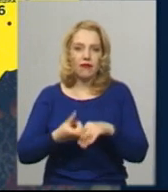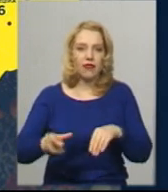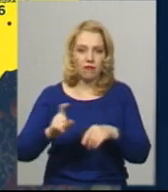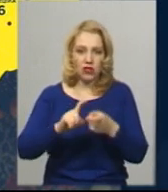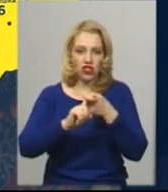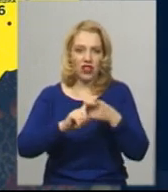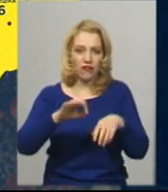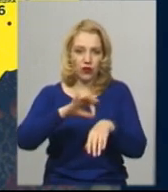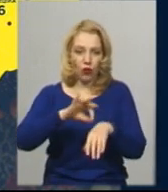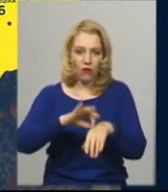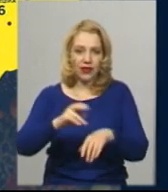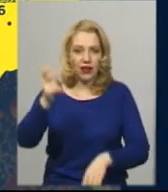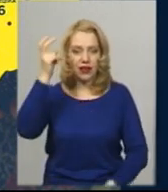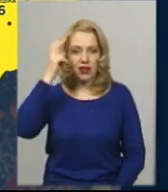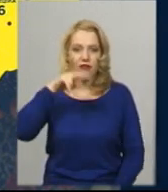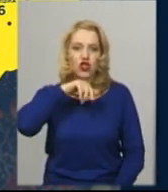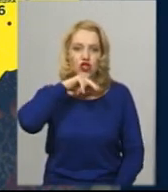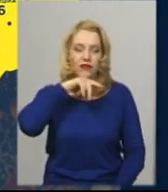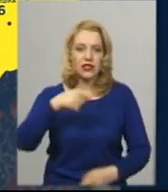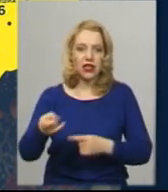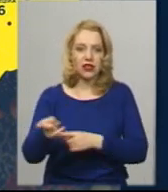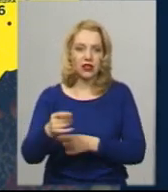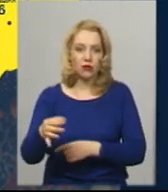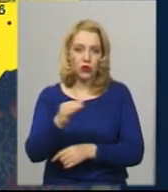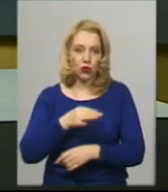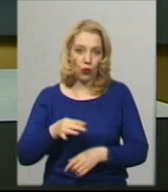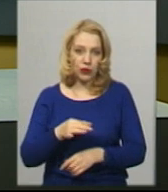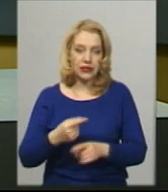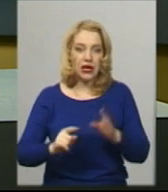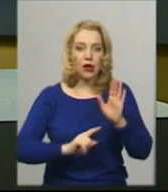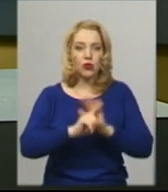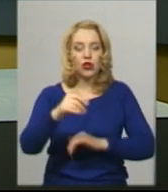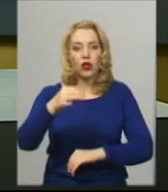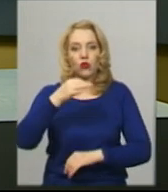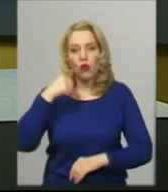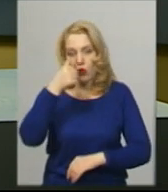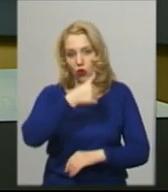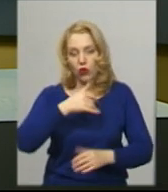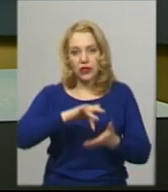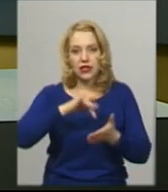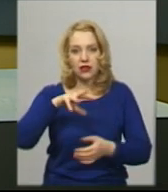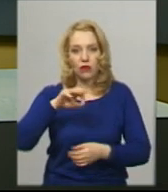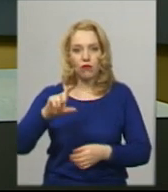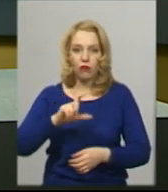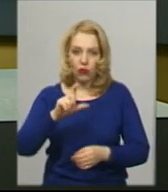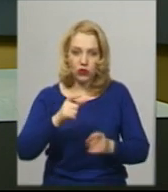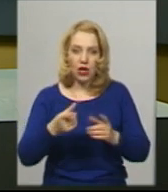Києві, а також у Чернівецькій і Тернопільській областях. З початку року Центр громадського здоров'я України отримав